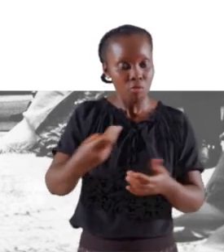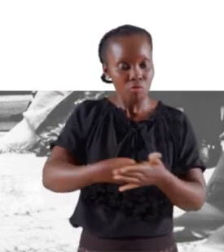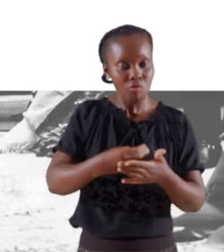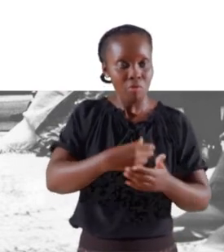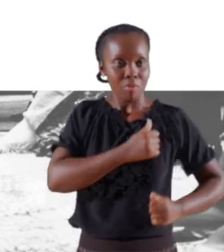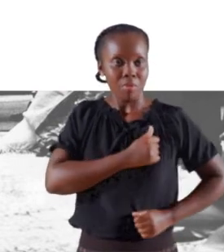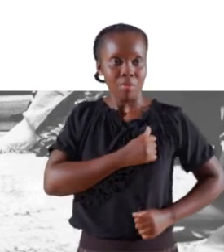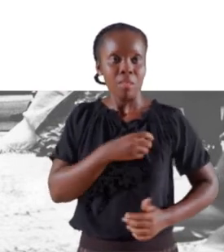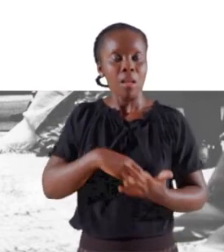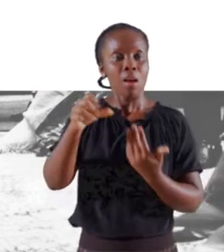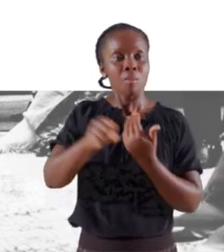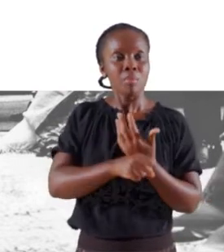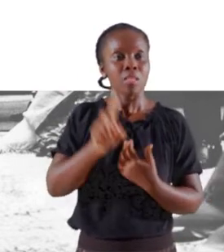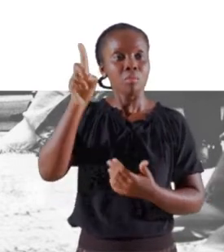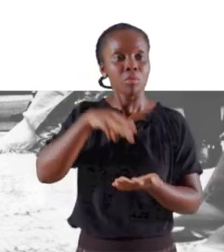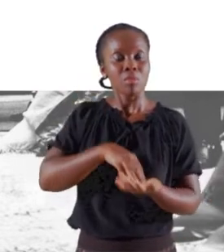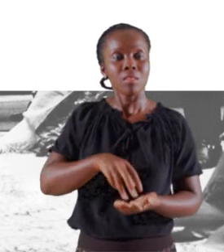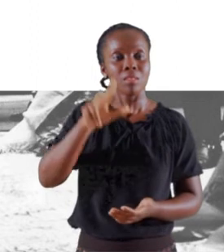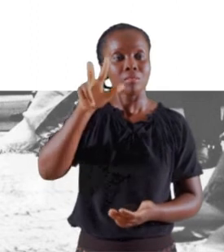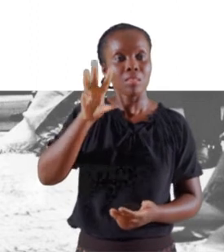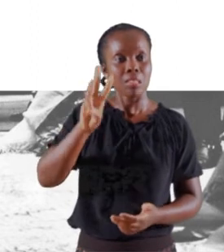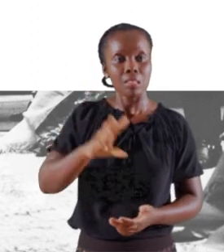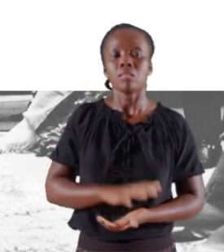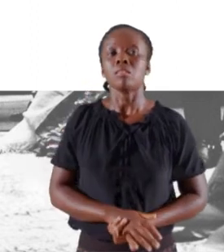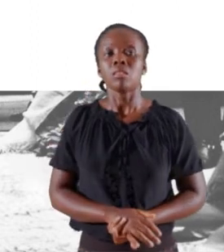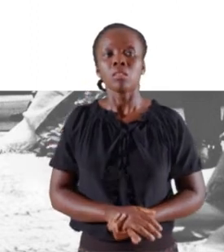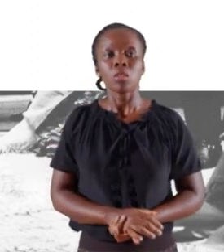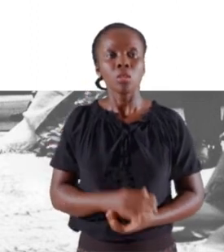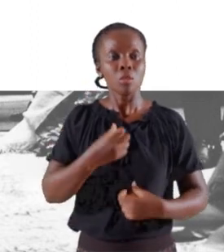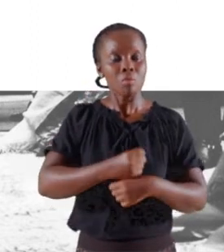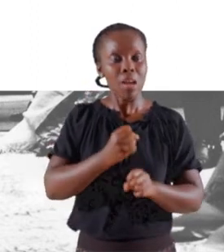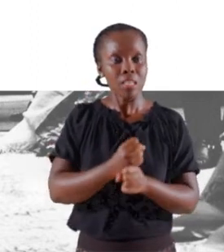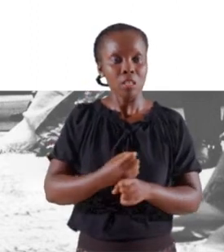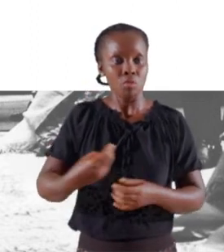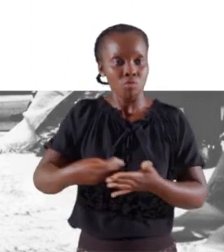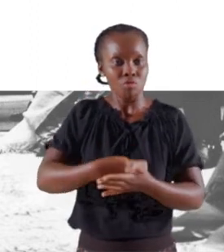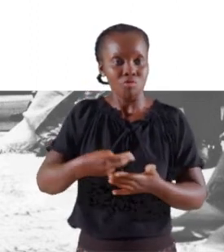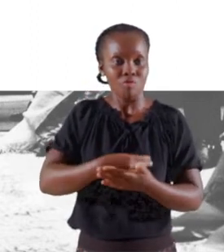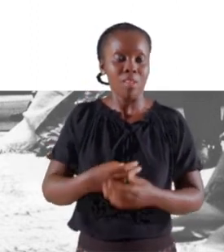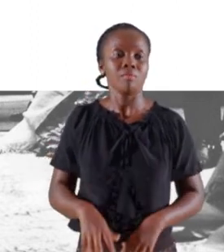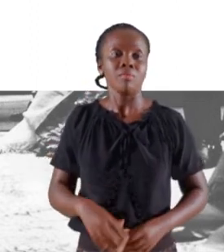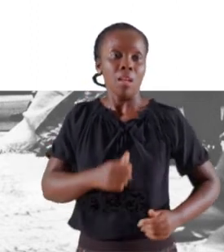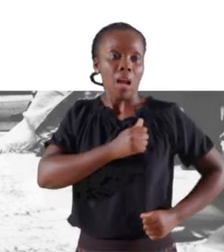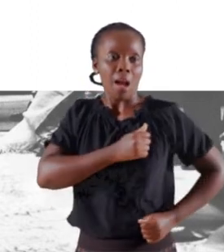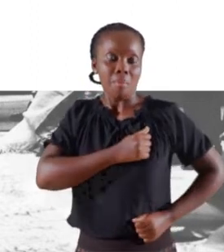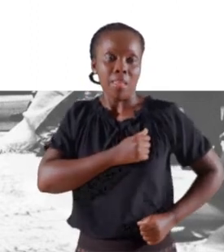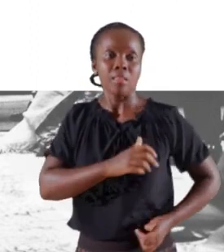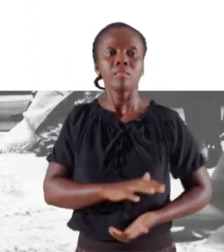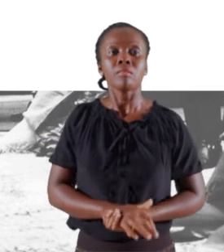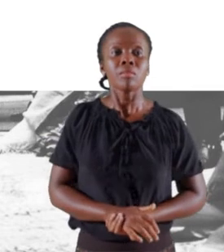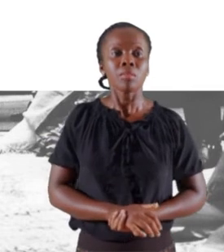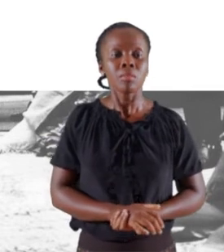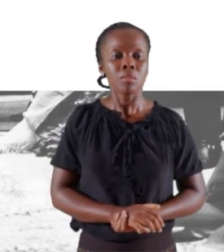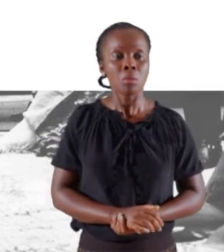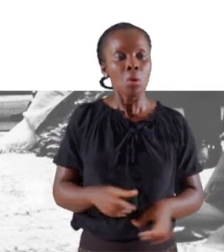mars 1936. Il va reconstituer une nouvelle force aérienne. Il va rétablir